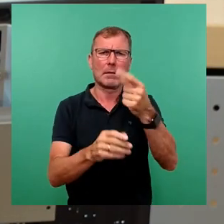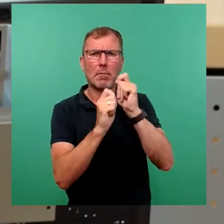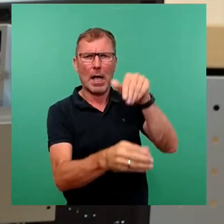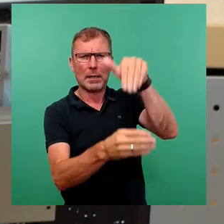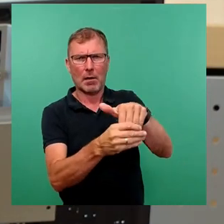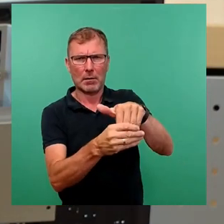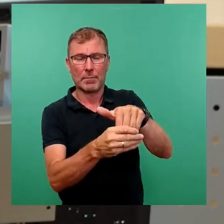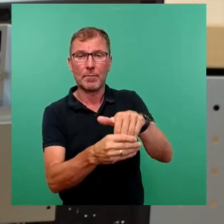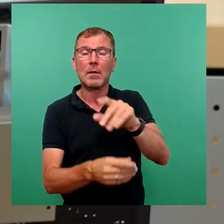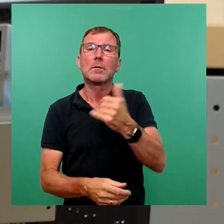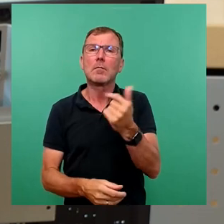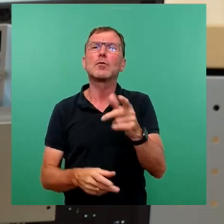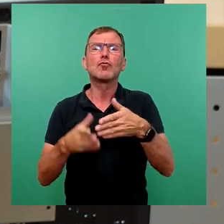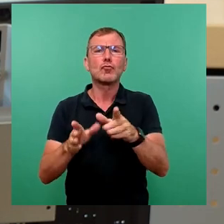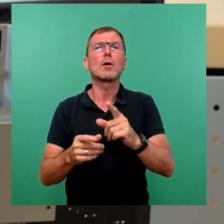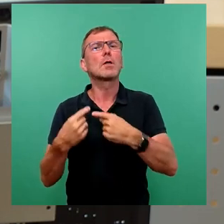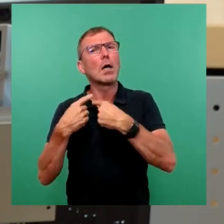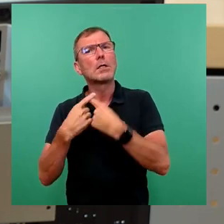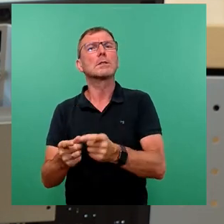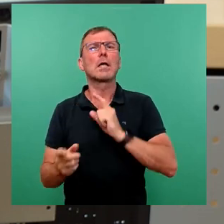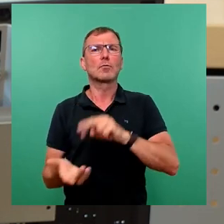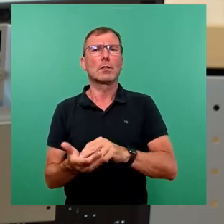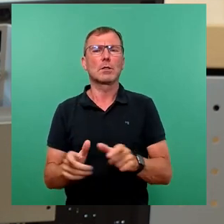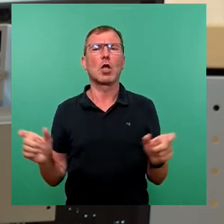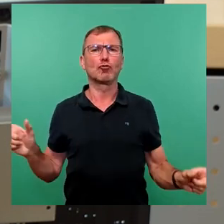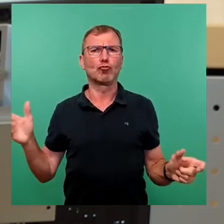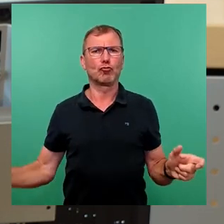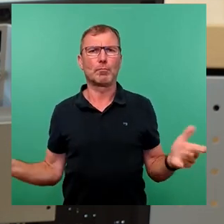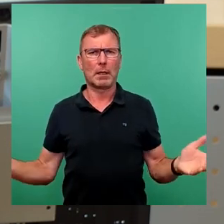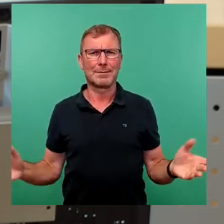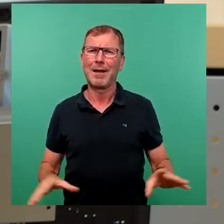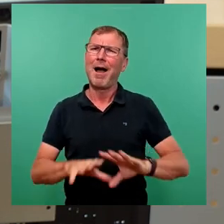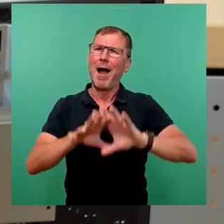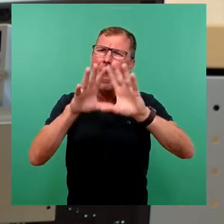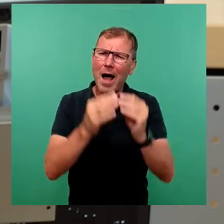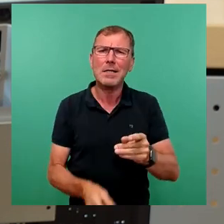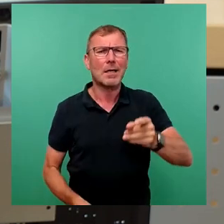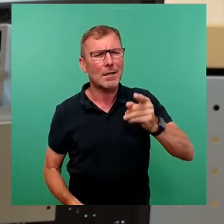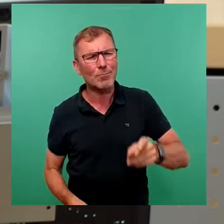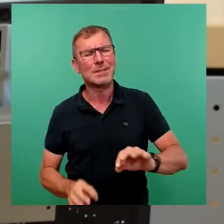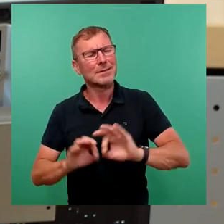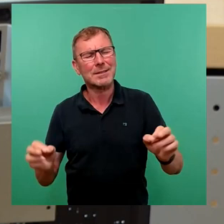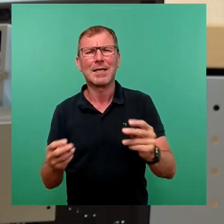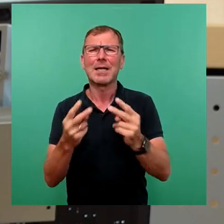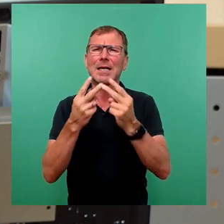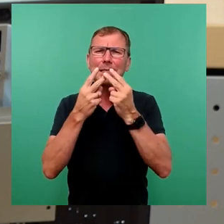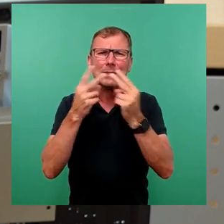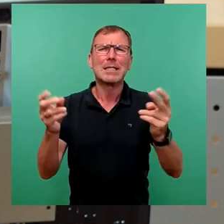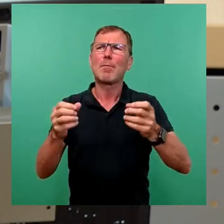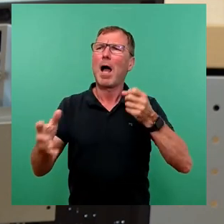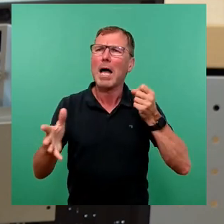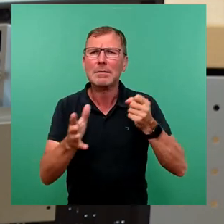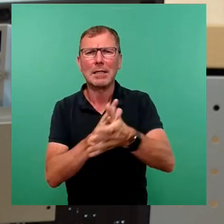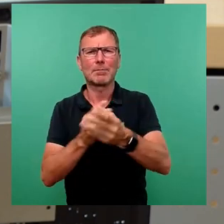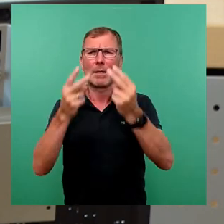Idealfall die Straßen auch selbstständig sperren. Und das alles muss deutlich sichtbar und bekannt sein,